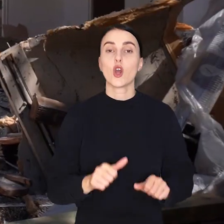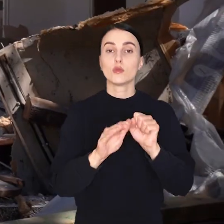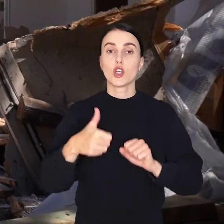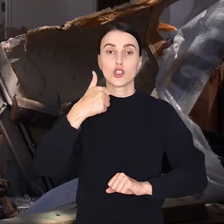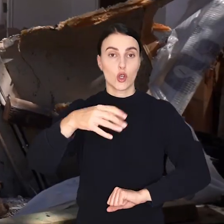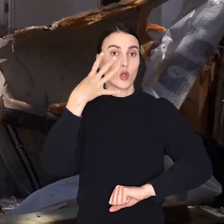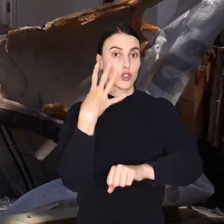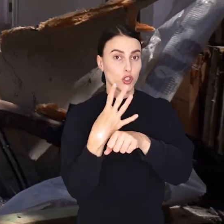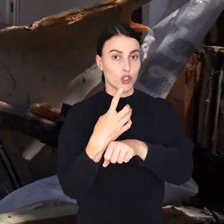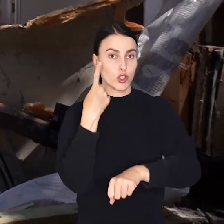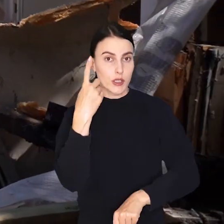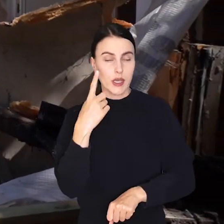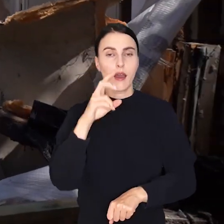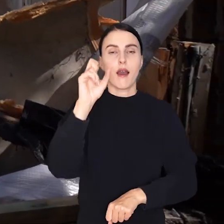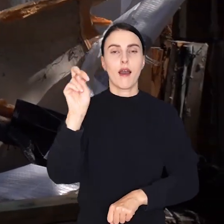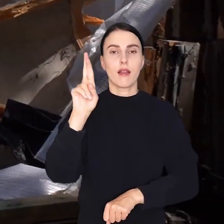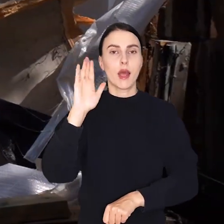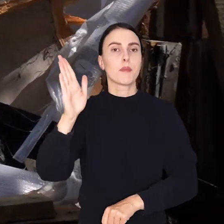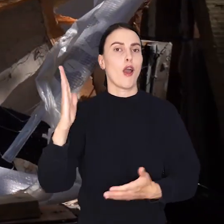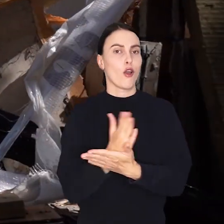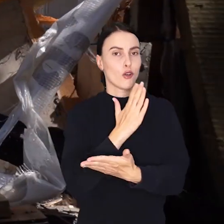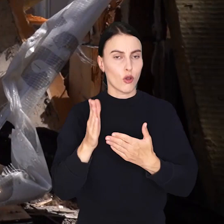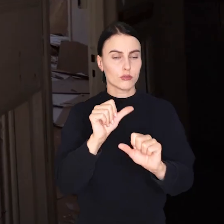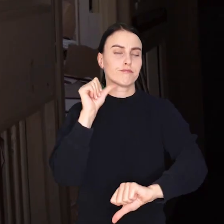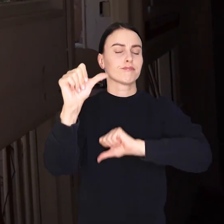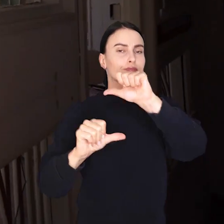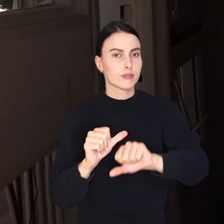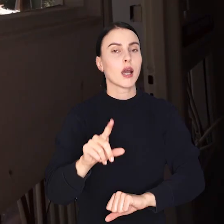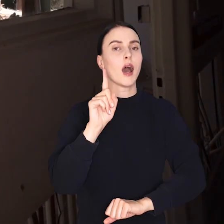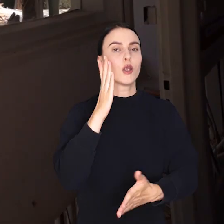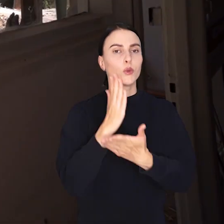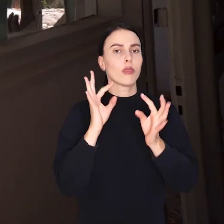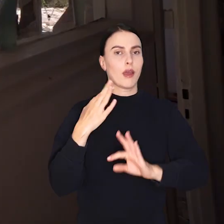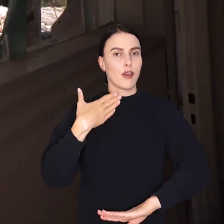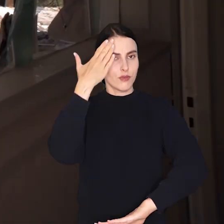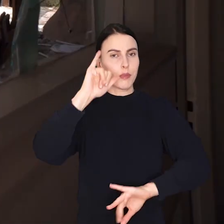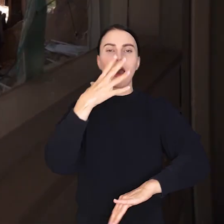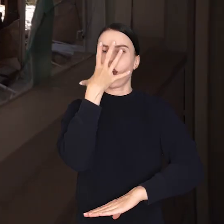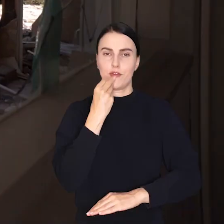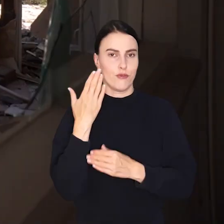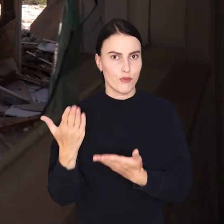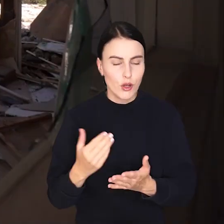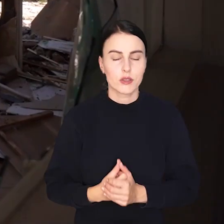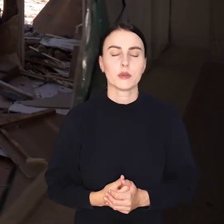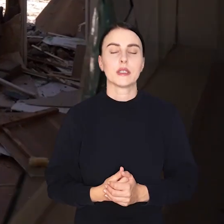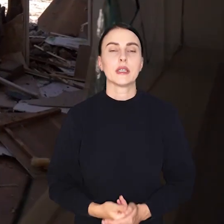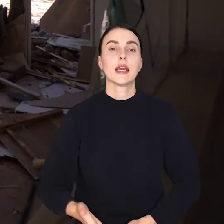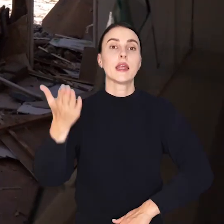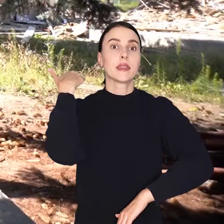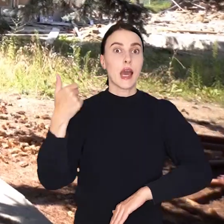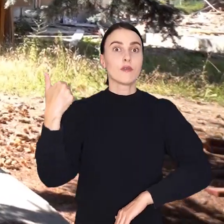Przedszkole nr 141 przy Alei Hallera będzie gotowe w przyszłym roku, ale my już wiemy jak będzie wyglądało.